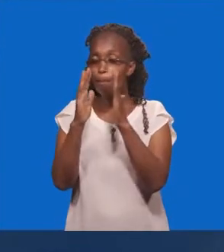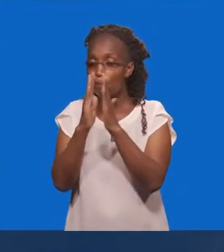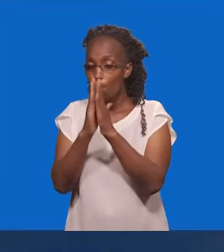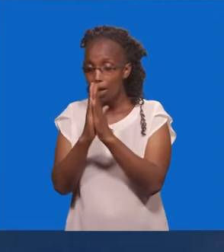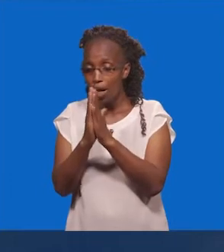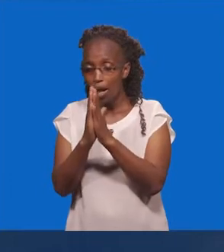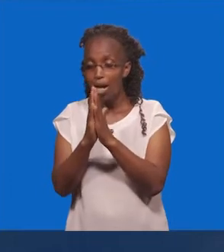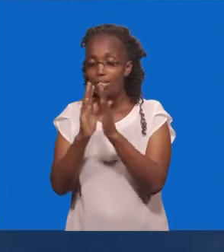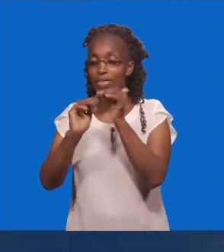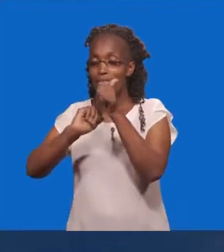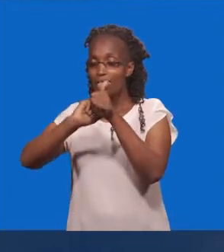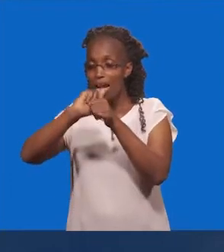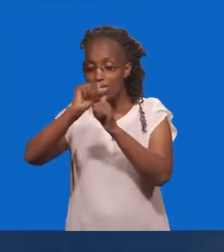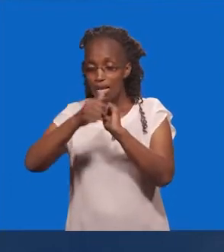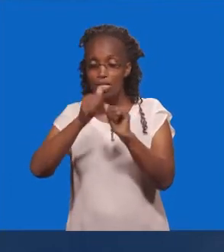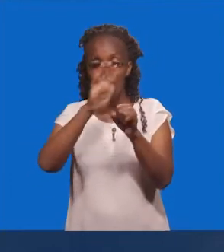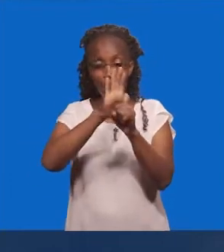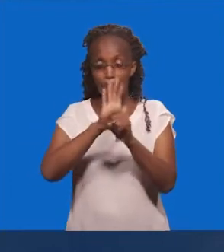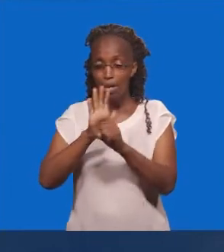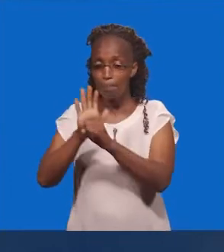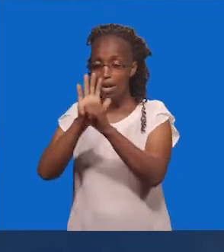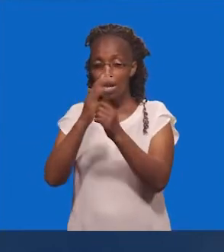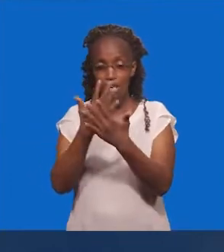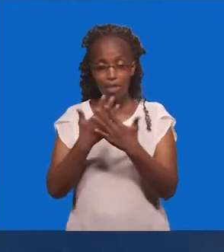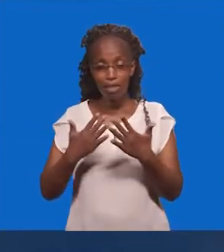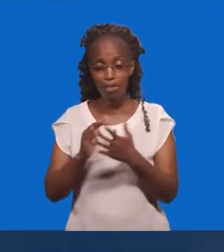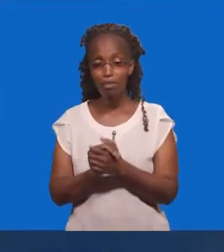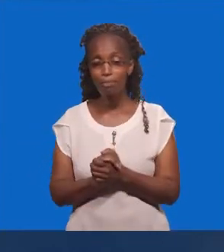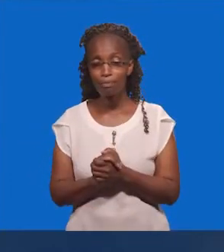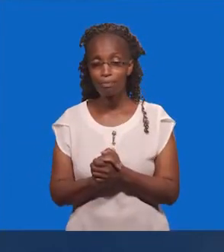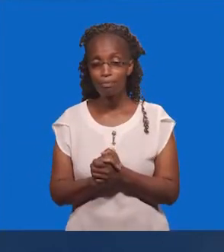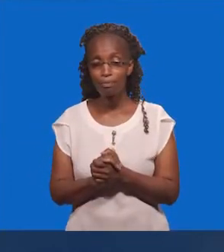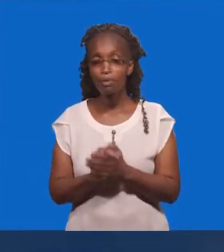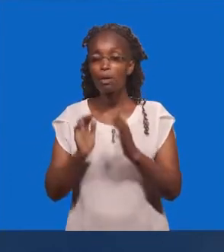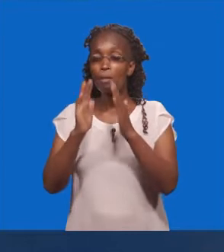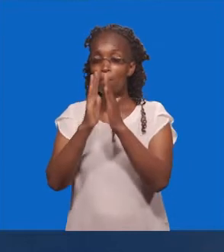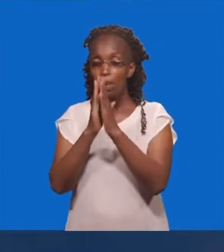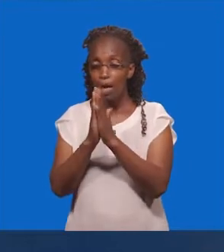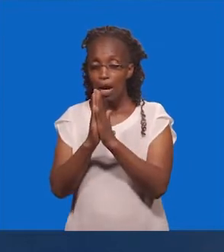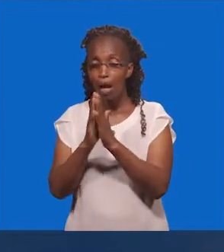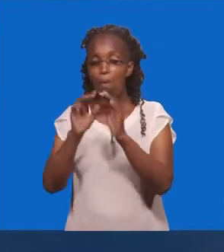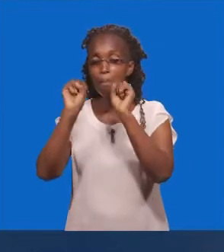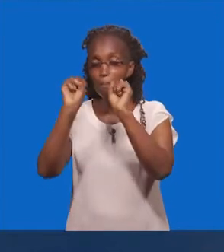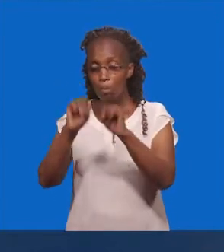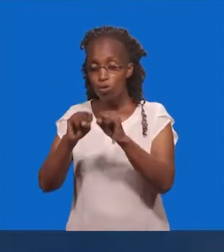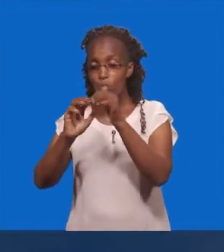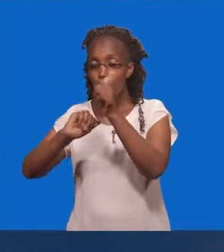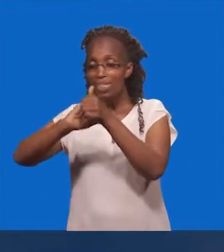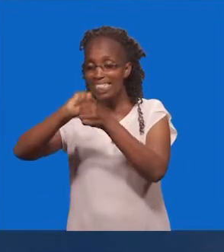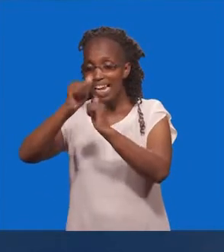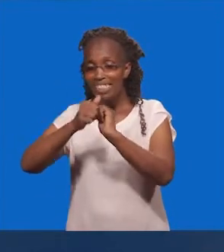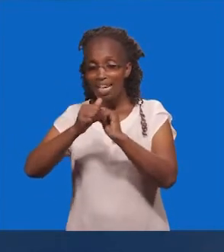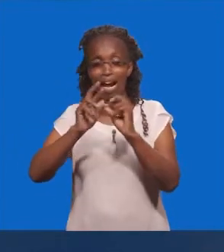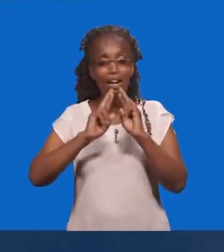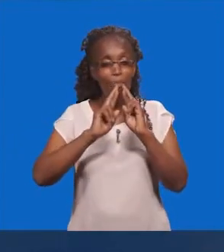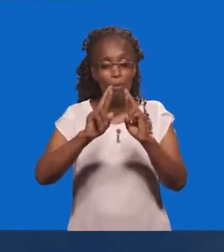Uchange Mambo Mengi Maombi Upindua Mambo Mengi Maombi Yanaweza Kungeuza Ripoti Za